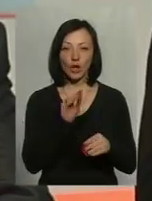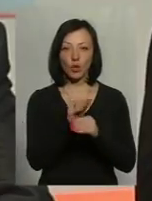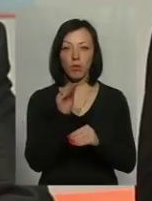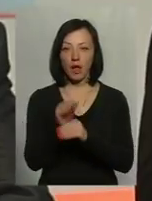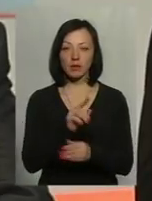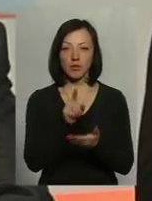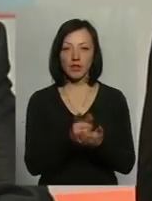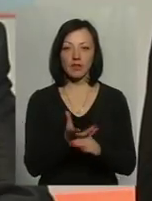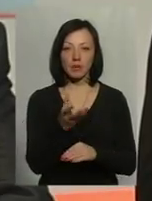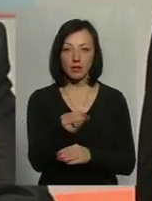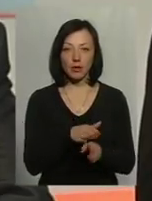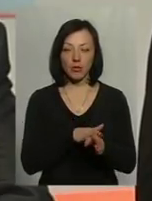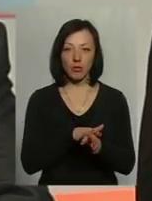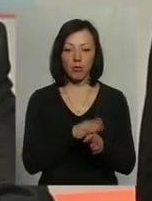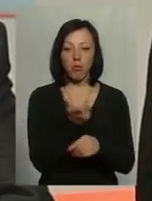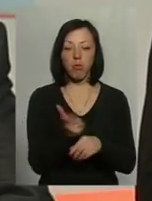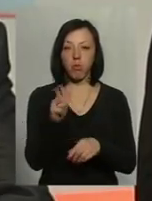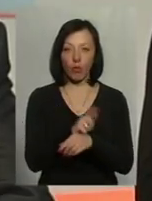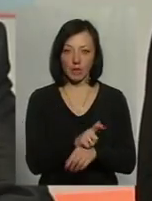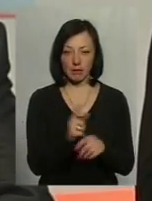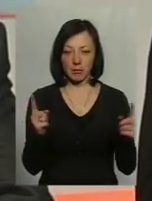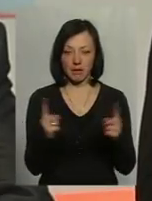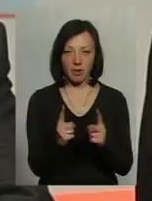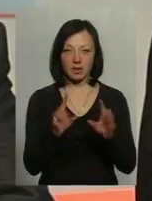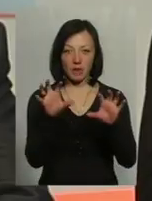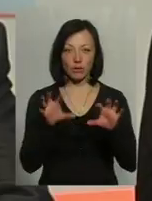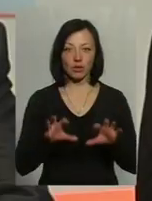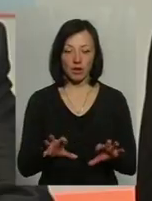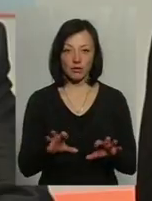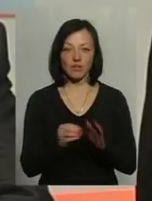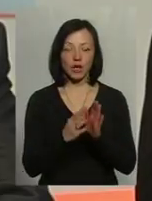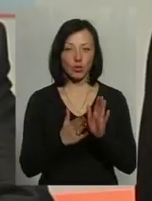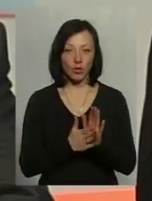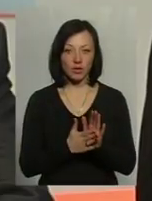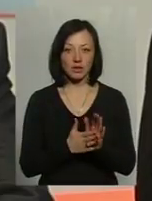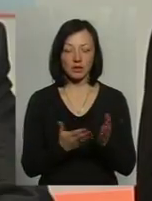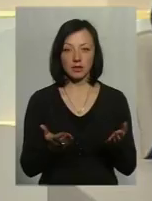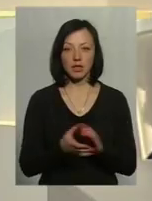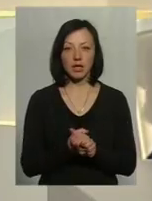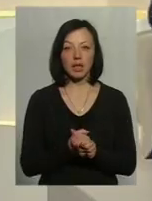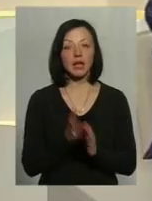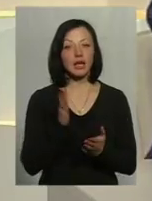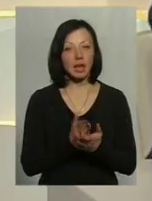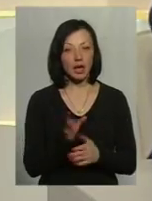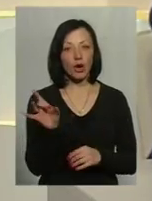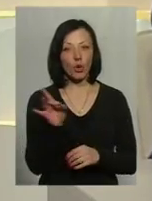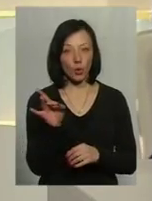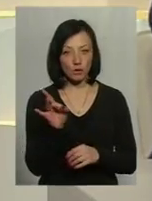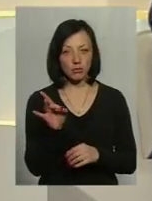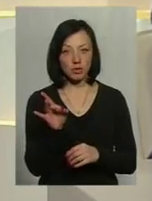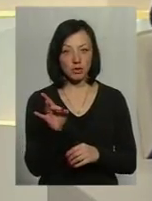які повинні виплачуватися понад рівень мінімальної заробітної плати, який законодавчо встановлений. Разом з тим є розмір